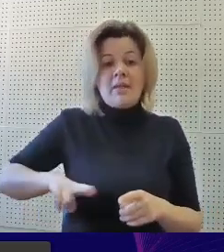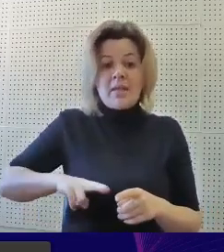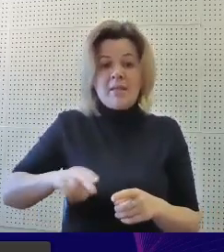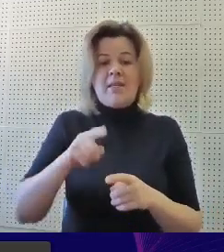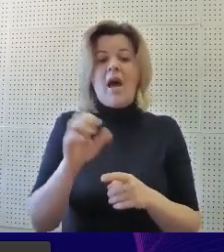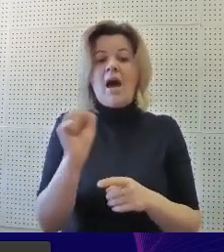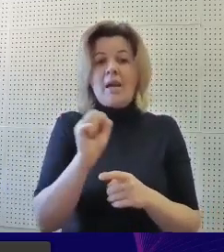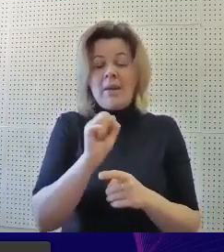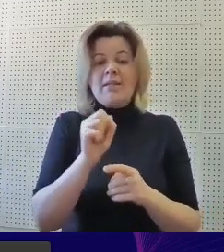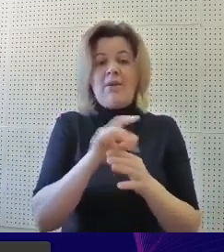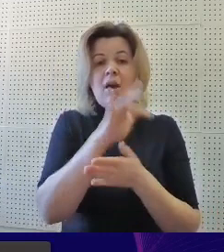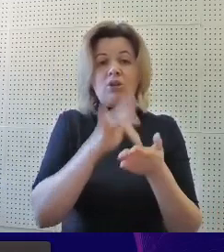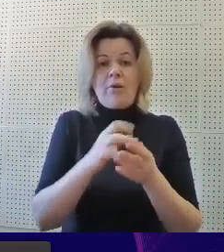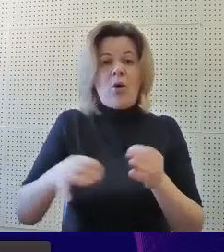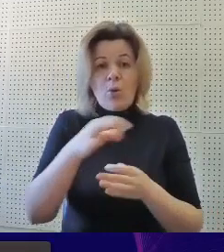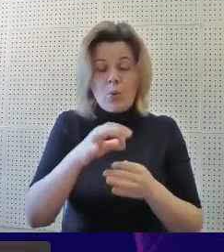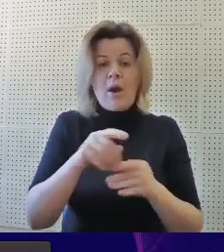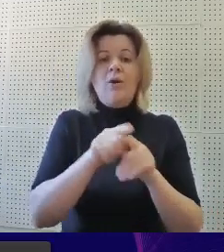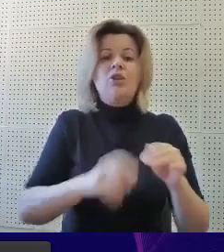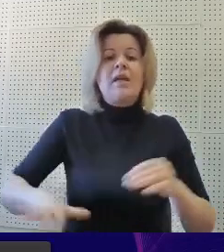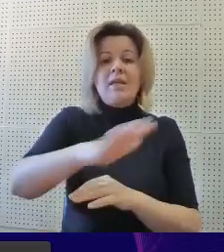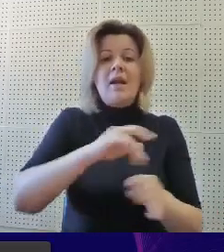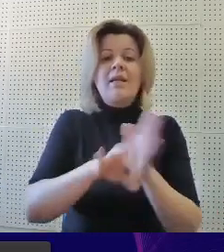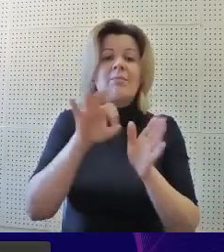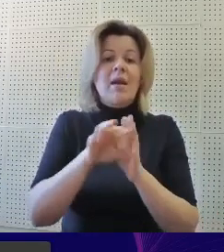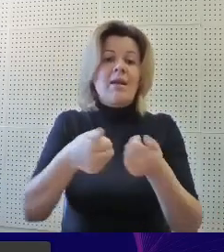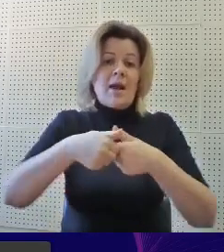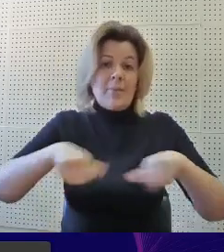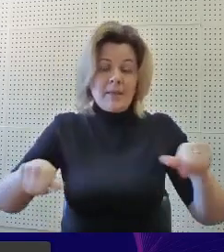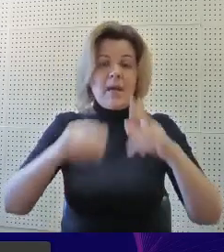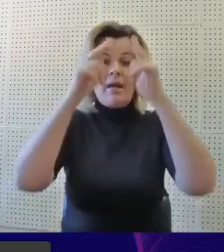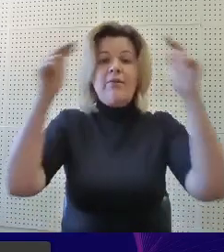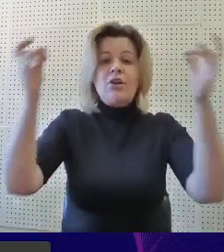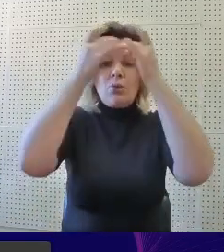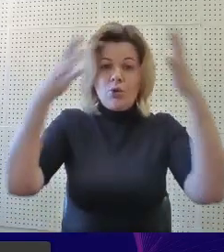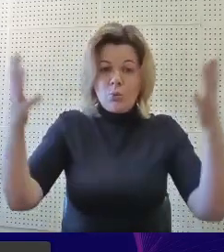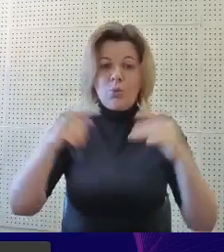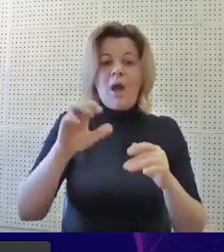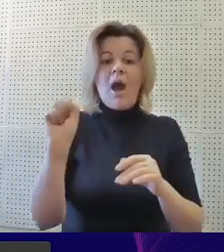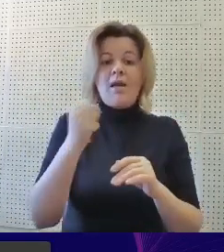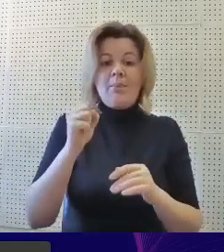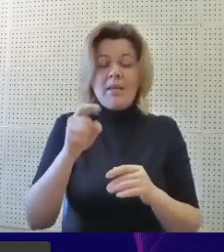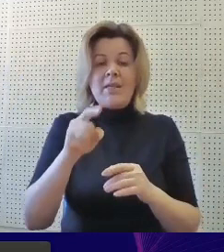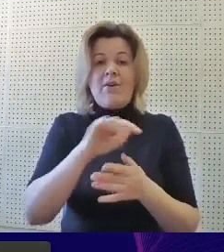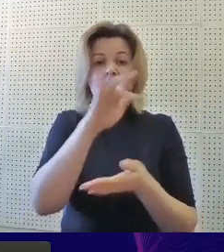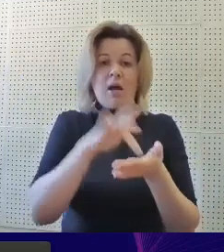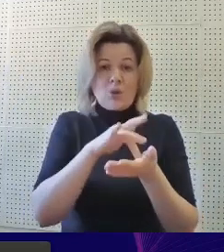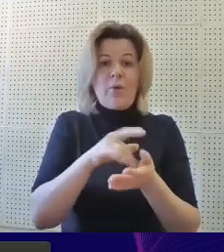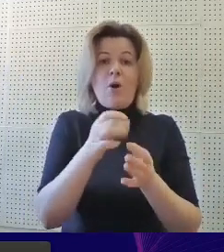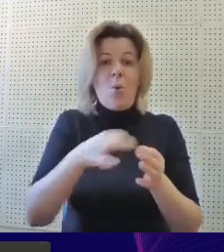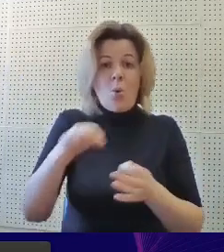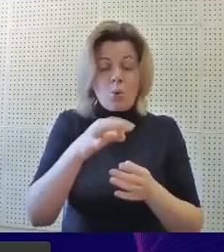городского округа, территориальная избирательная комиссия, дворец культуры Арамильского городского округа,